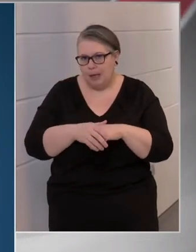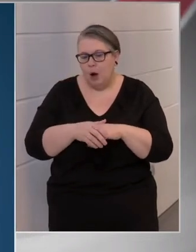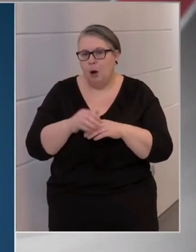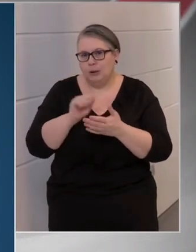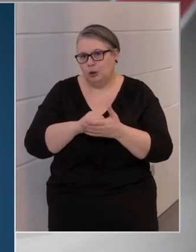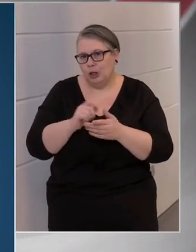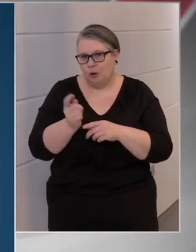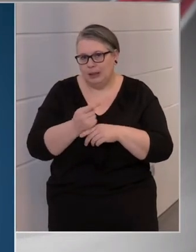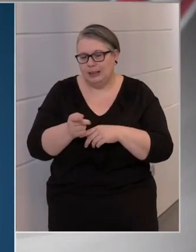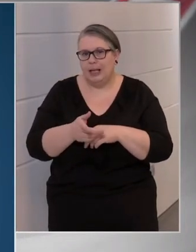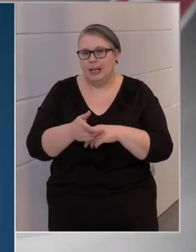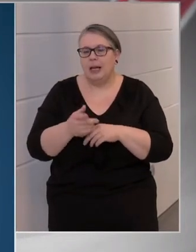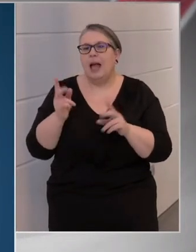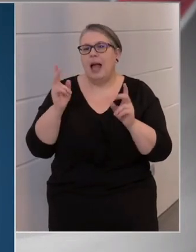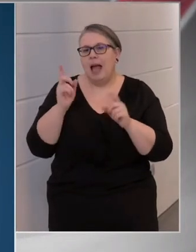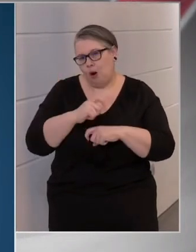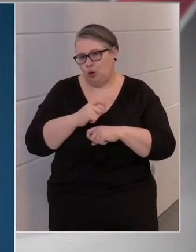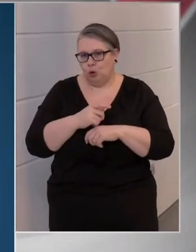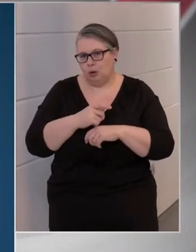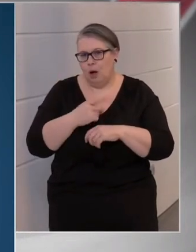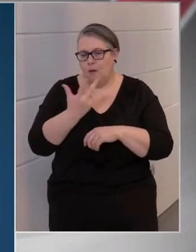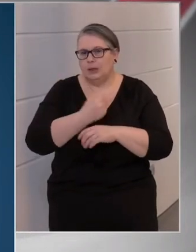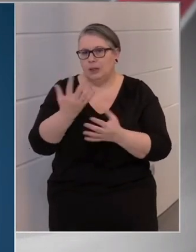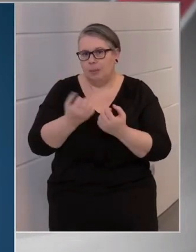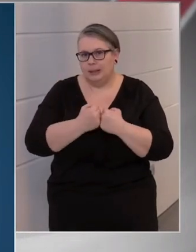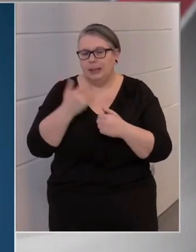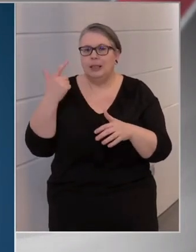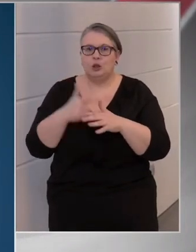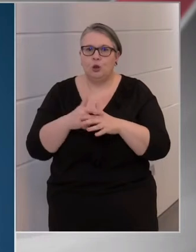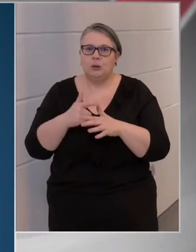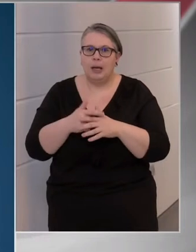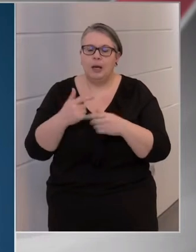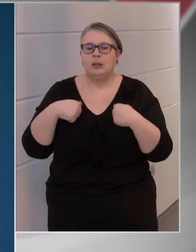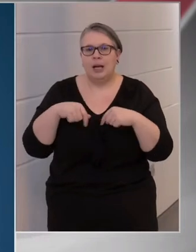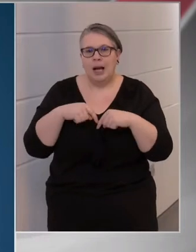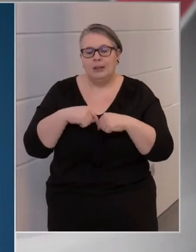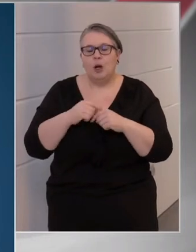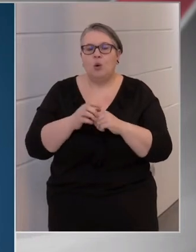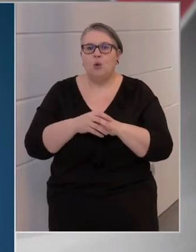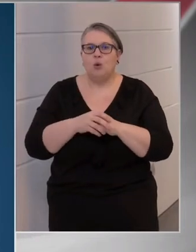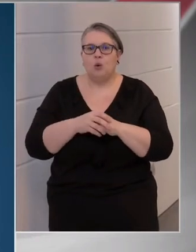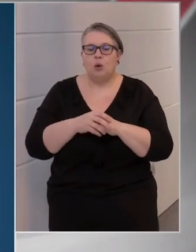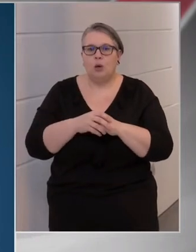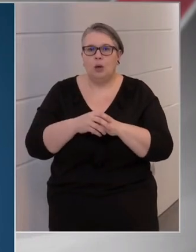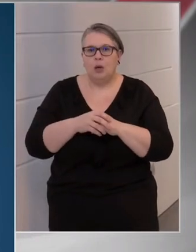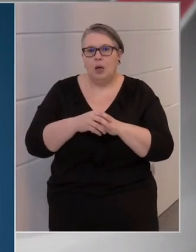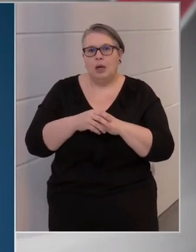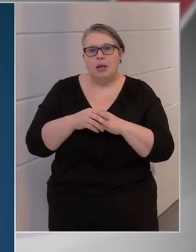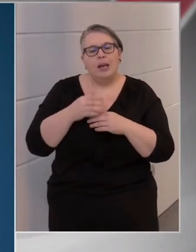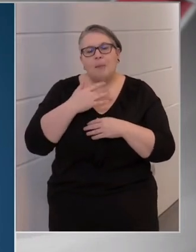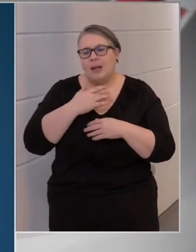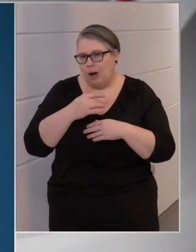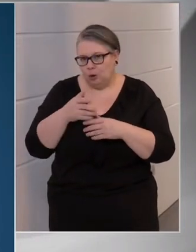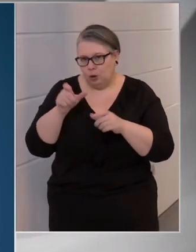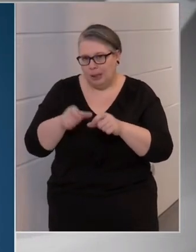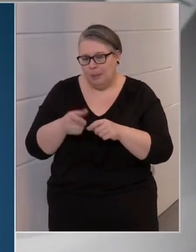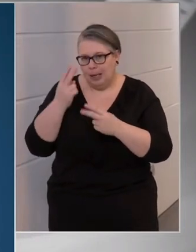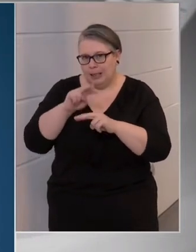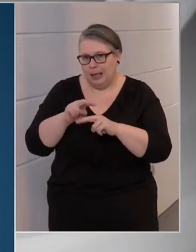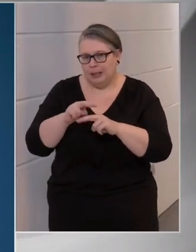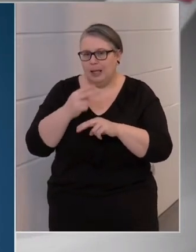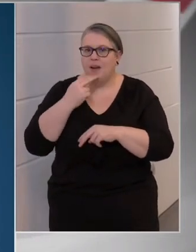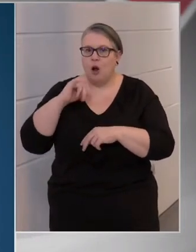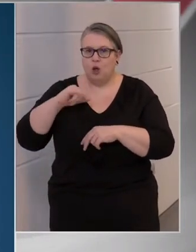kritizálni, elrontotta a vakcina beszerzést, akközben az általunk personon grátának tekintett Vera